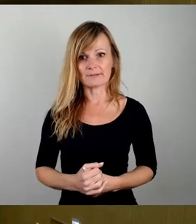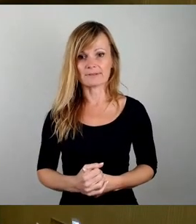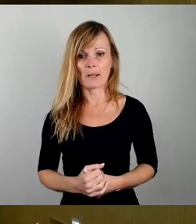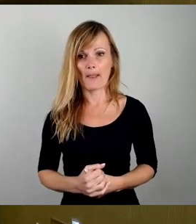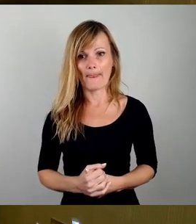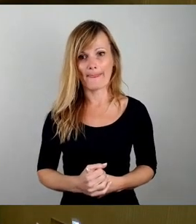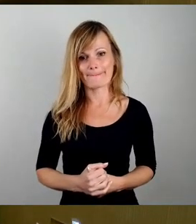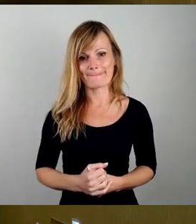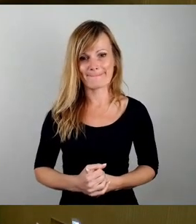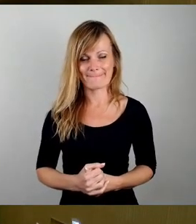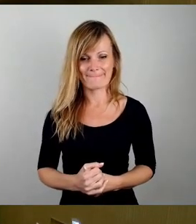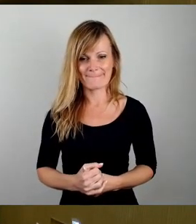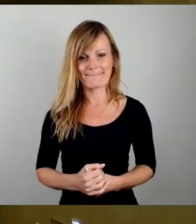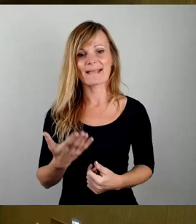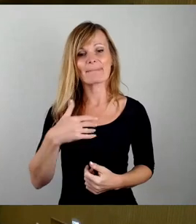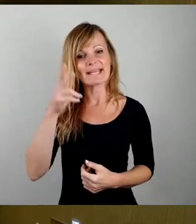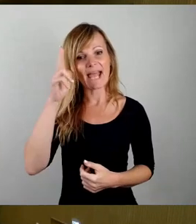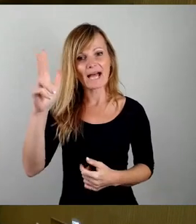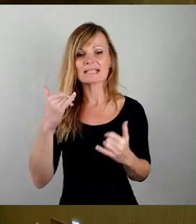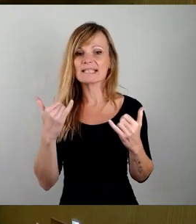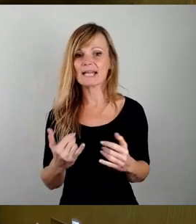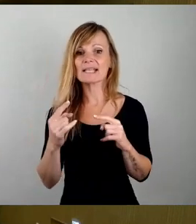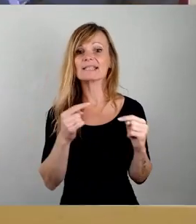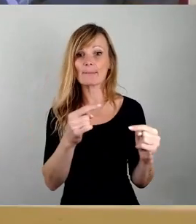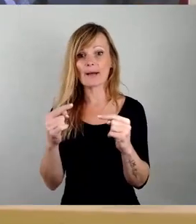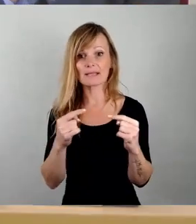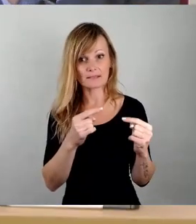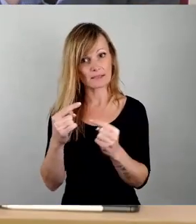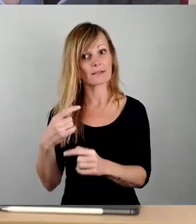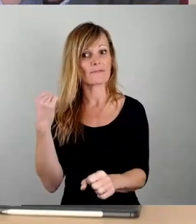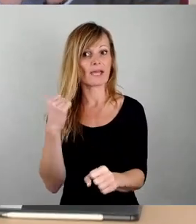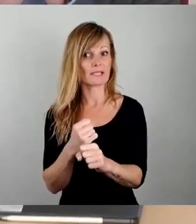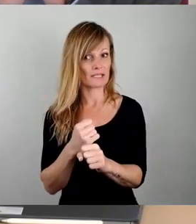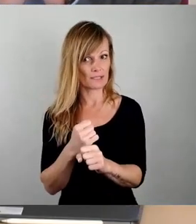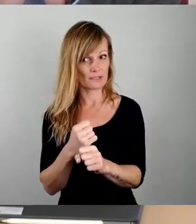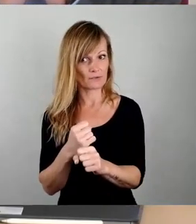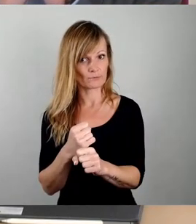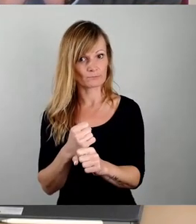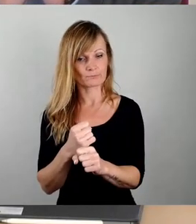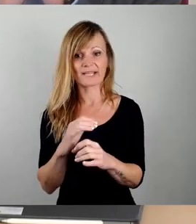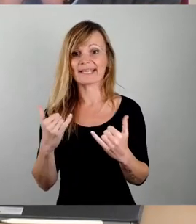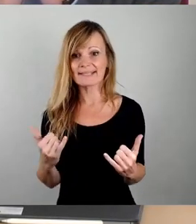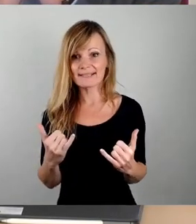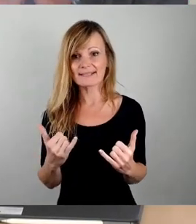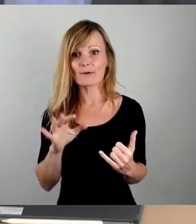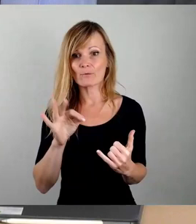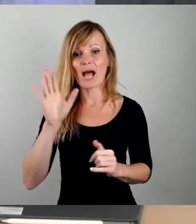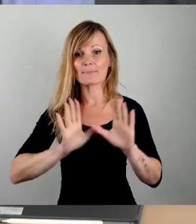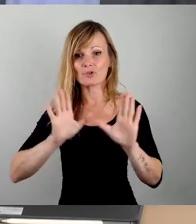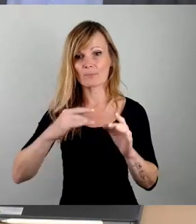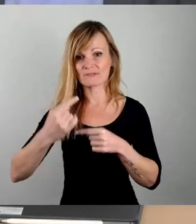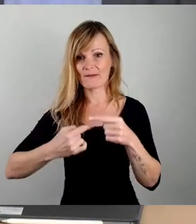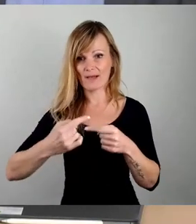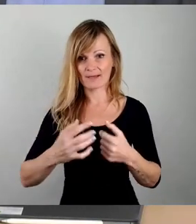Meine Herren, dann werden wir erstmal durch die Debatte mal durch. Jetzt zum Abstimmungsverfahren.